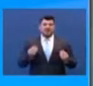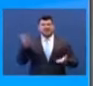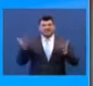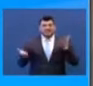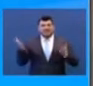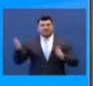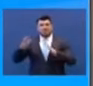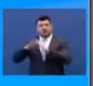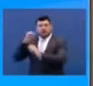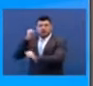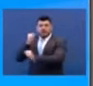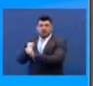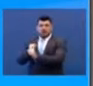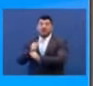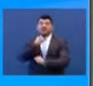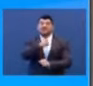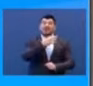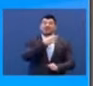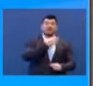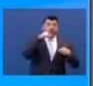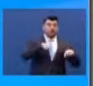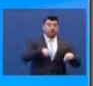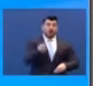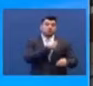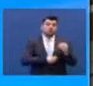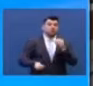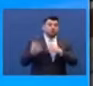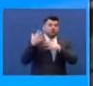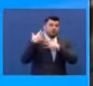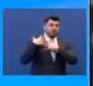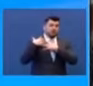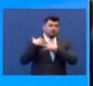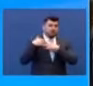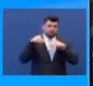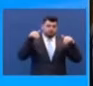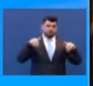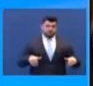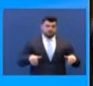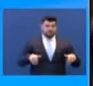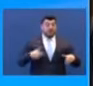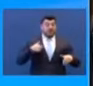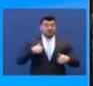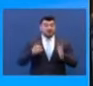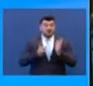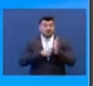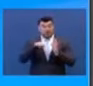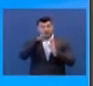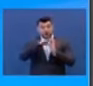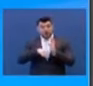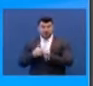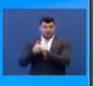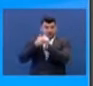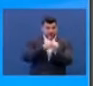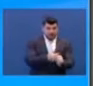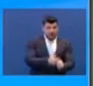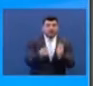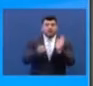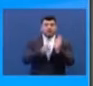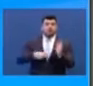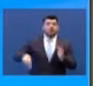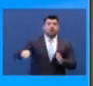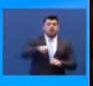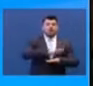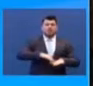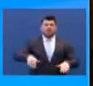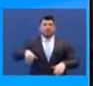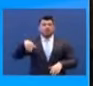απαιτεί πρόσθετη υπευθυνότητα. Κάνουμε το καθήκον μας και φροντίζουμε να επανέλθουμε όλοι μικροί και μεγάλοι στη νέα